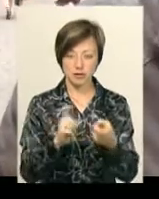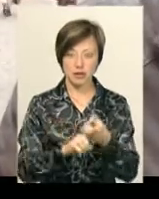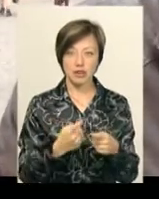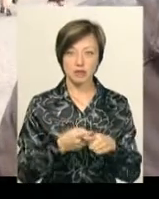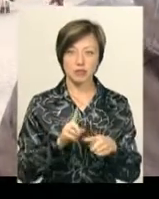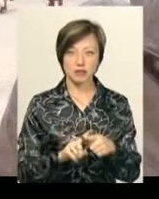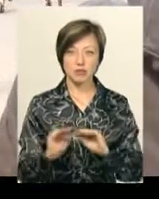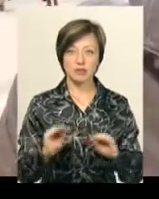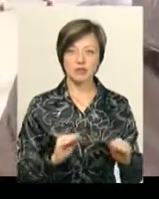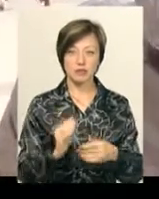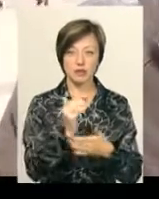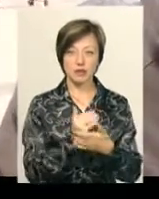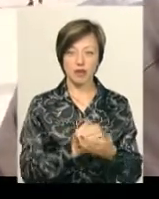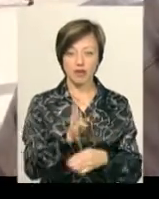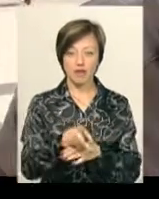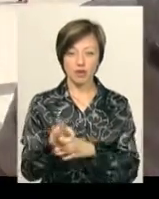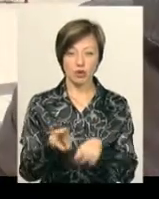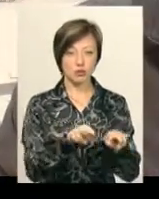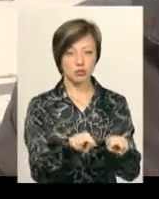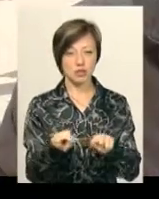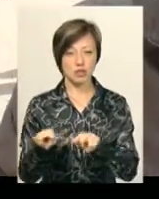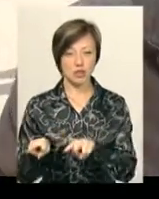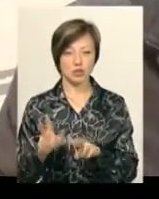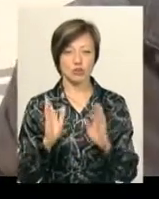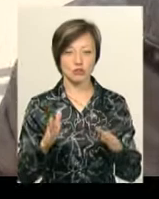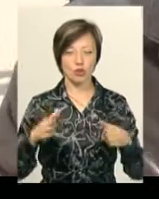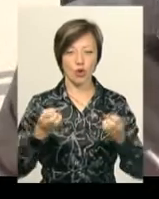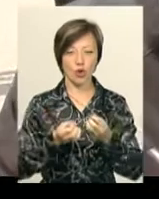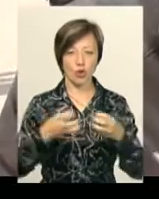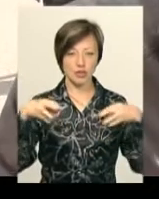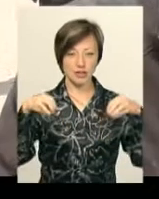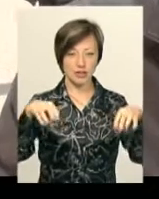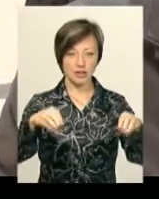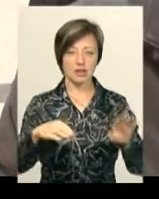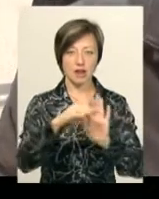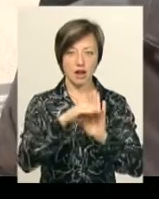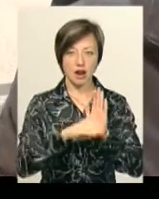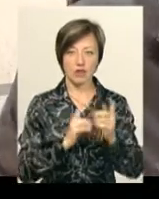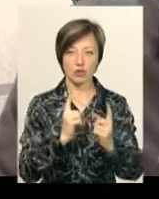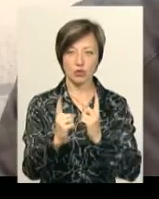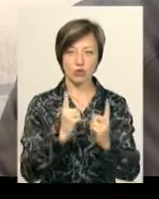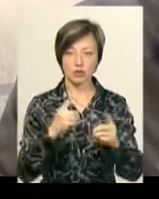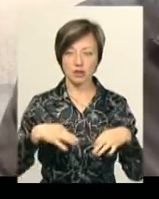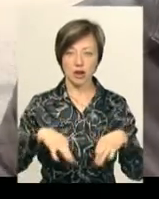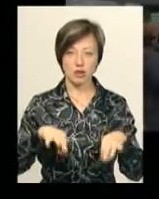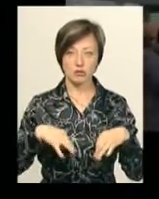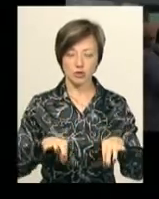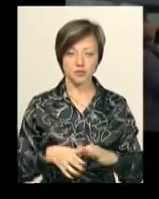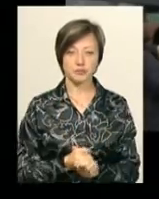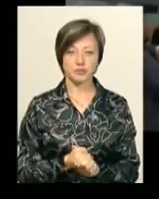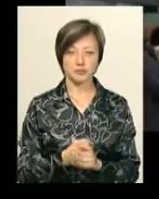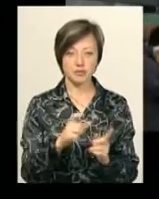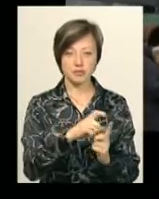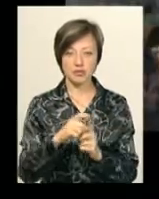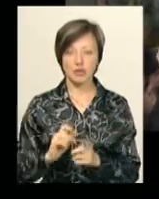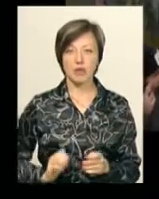обладна системою відеоспостереженням, буде освітлення, буде графіки руху розкладу транспортних засобів. За словами